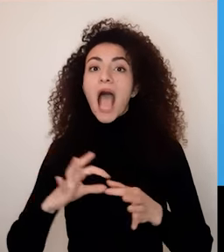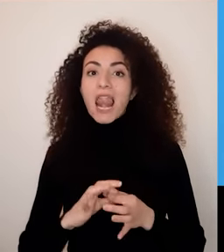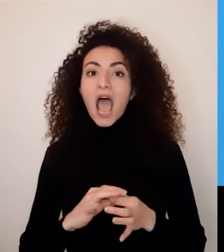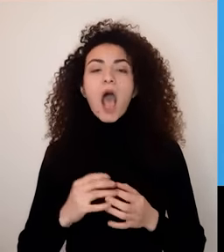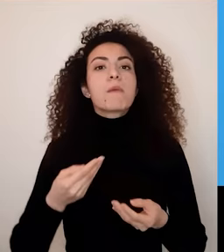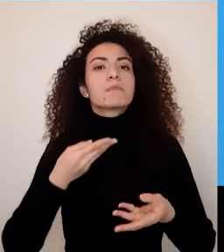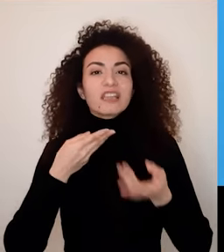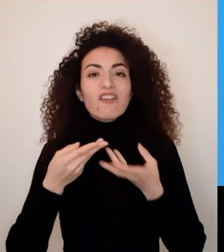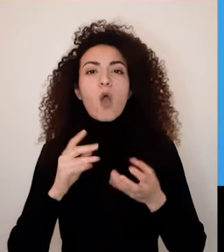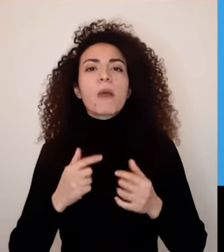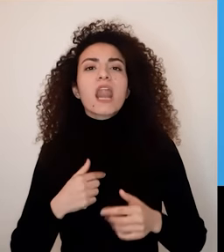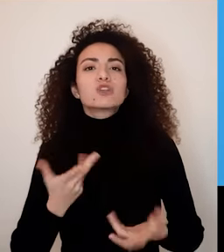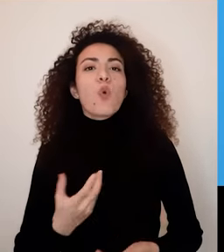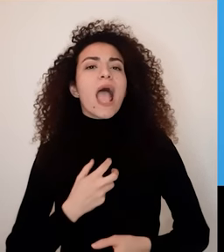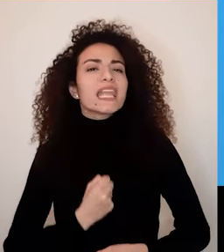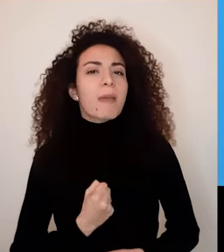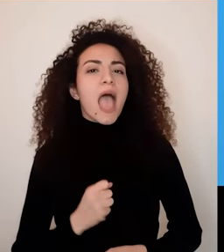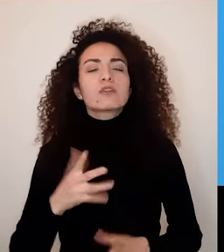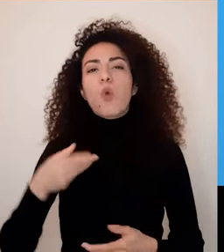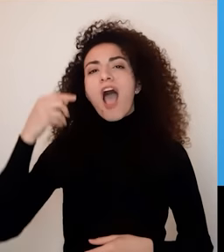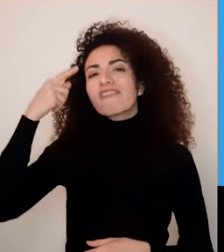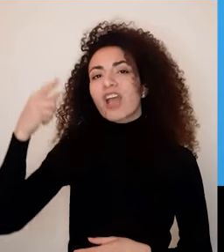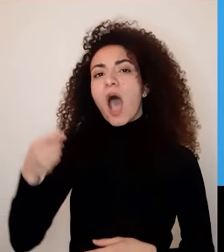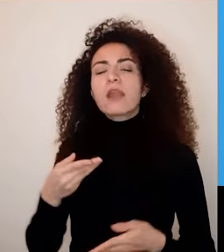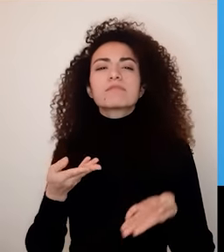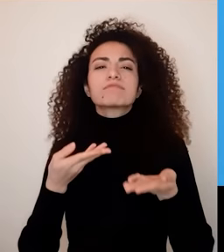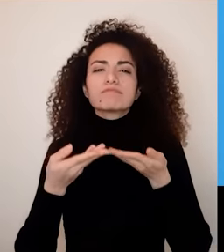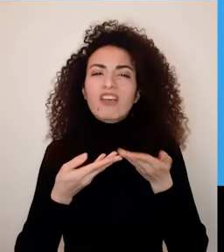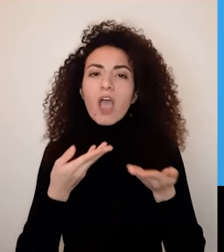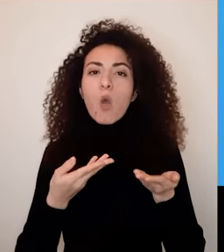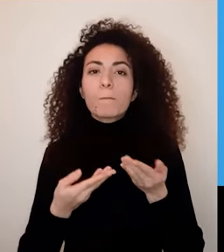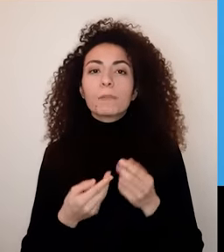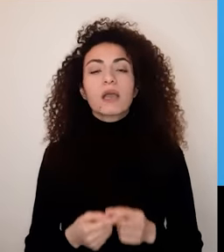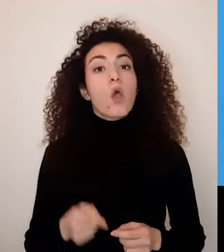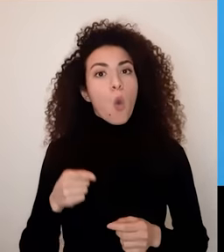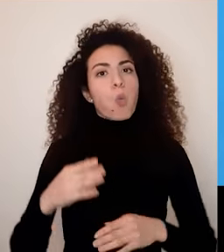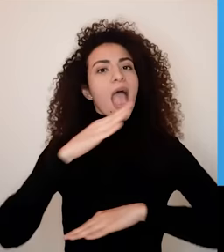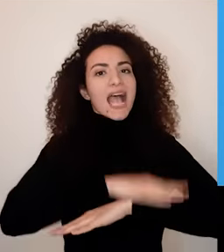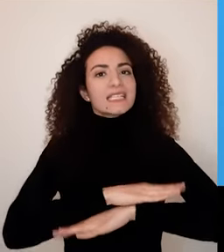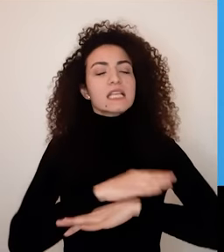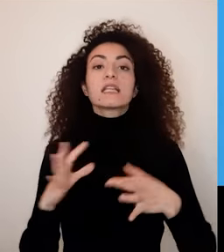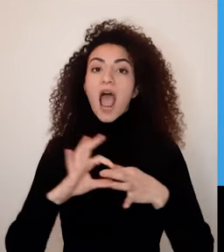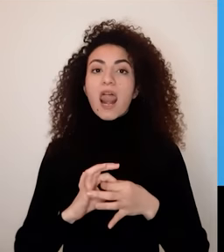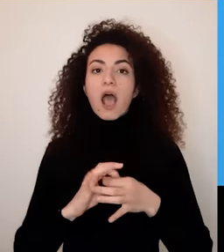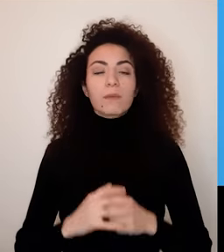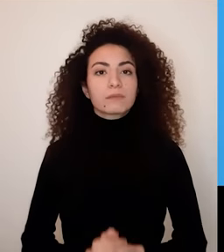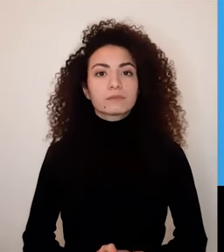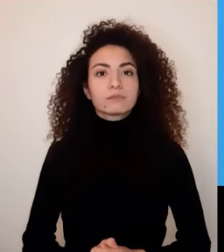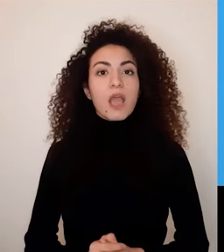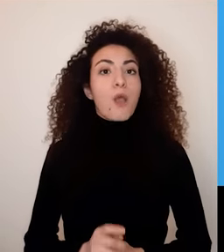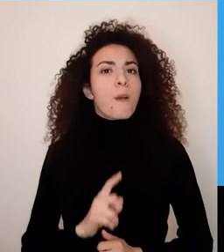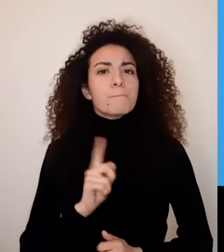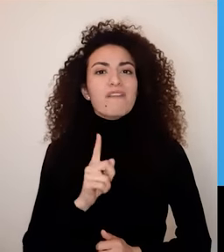المثالي بكل شيء لابد من وجود تناغم بالعلاقة على مستوى الطباع والقيام والحاجات العلائقية